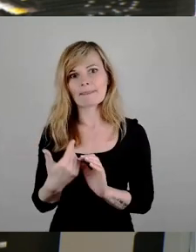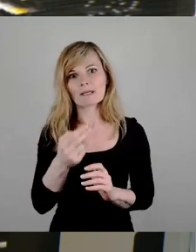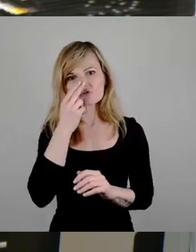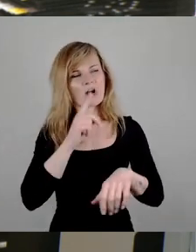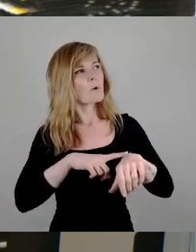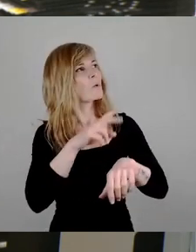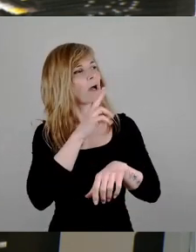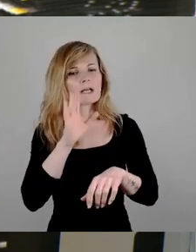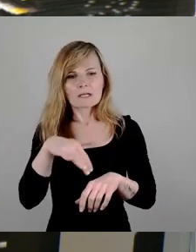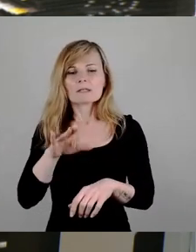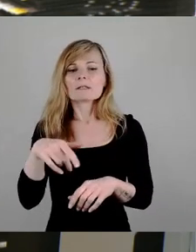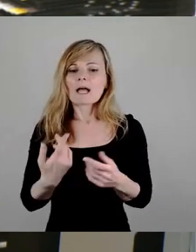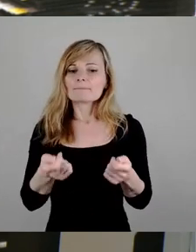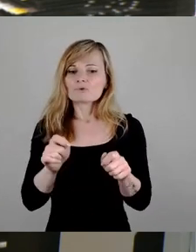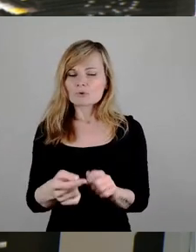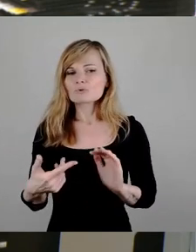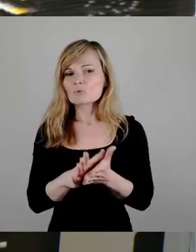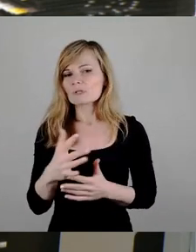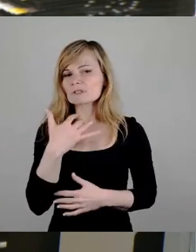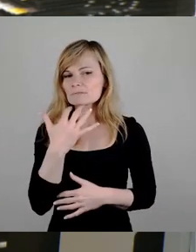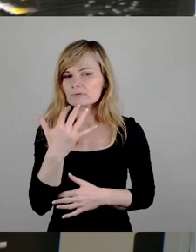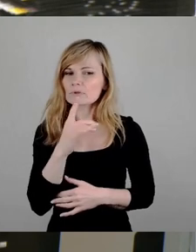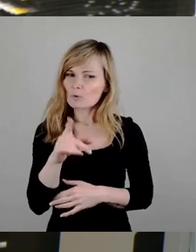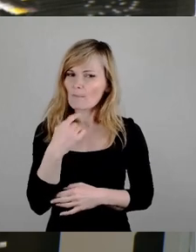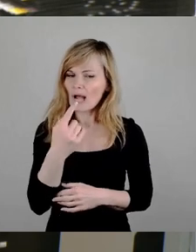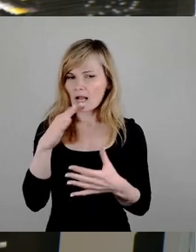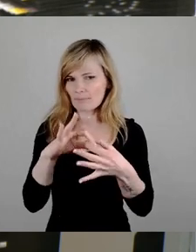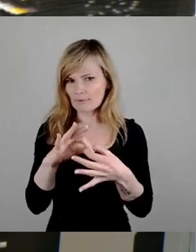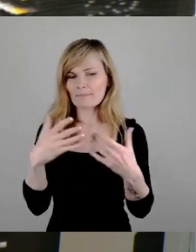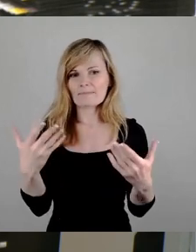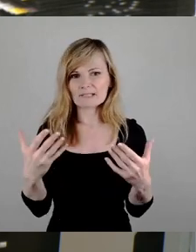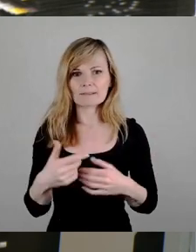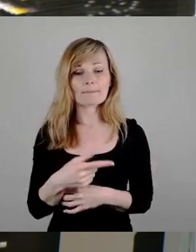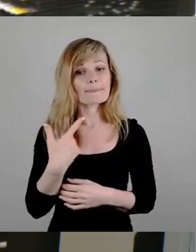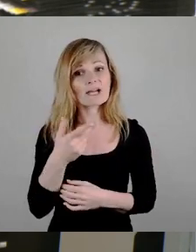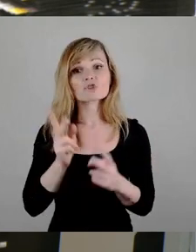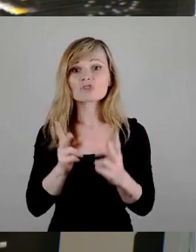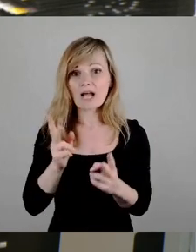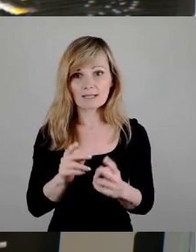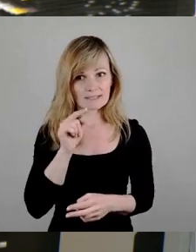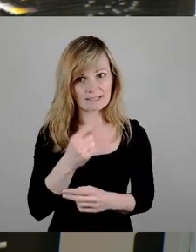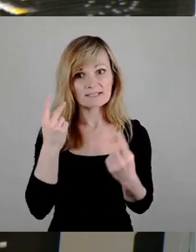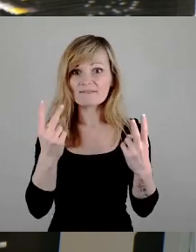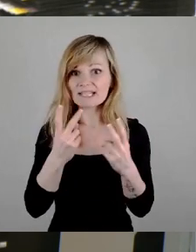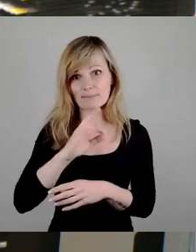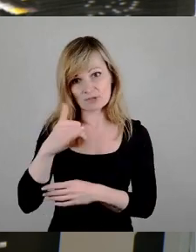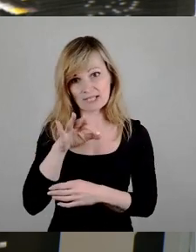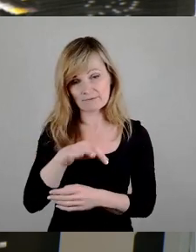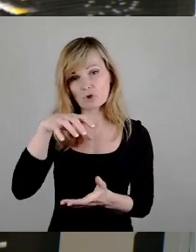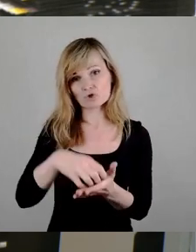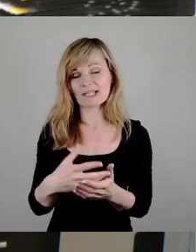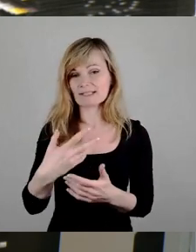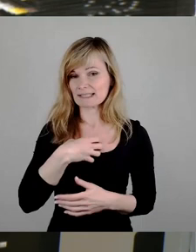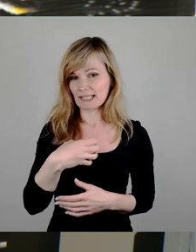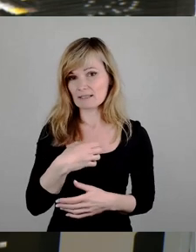in meinem Klartext fortfahren. Es wäre sehr schade, wenn dieses sehr wichtige Projekt für die Stadt Dresden an